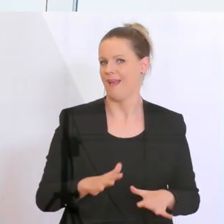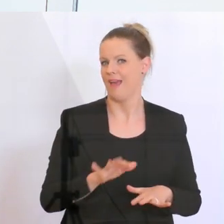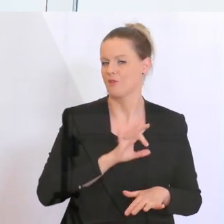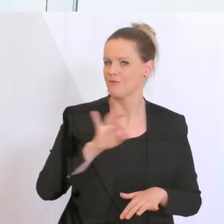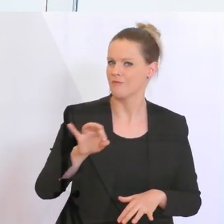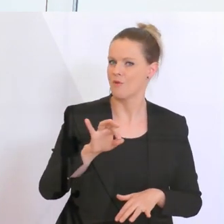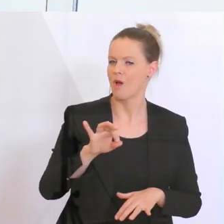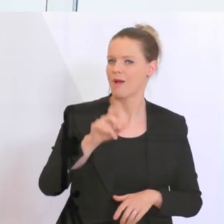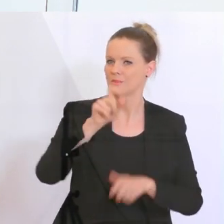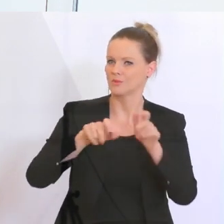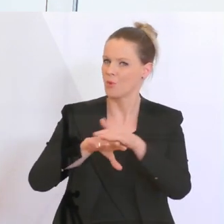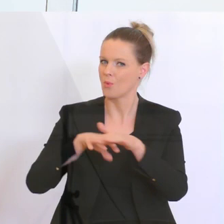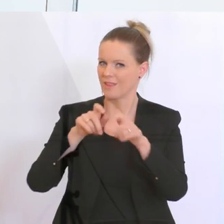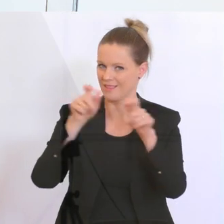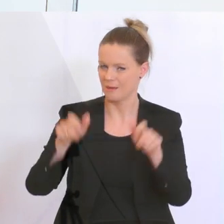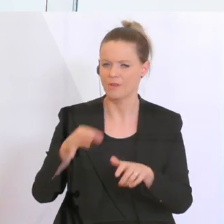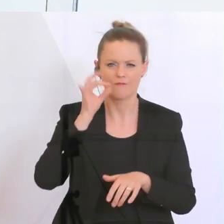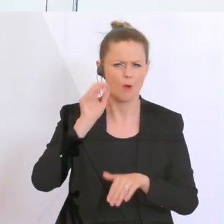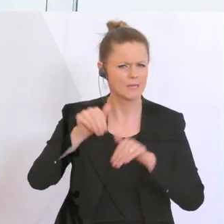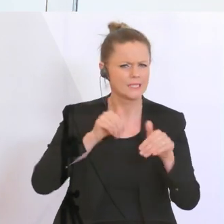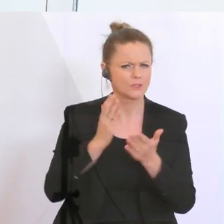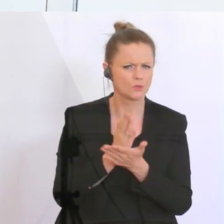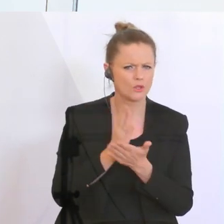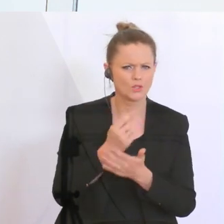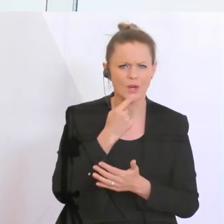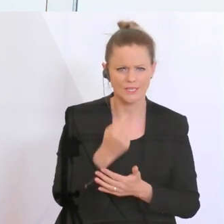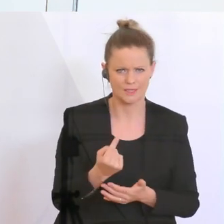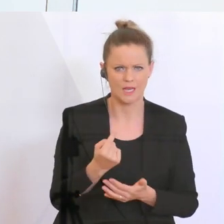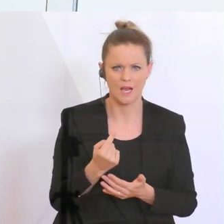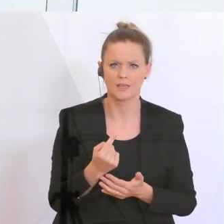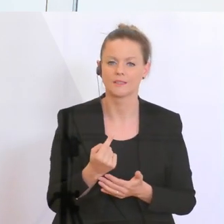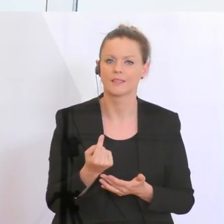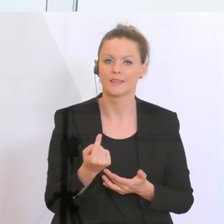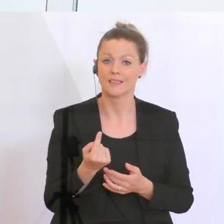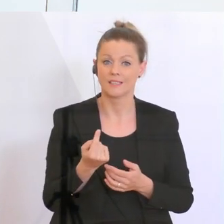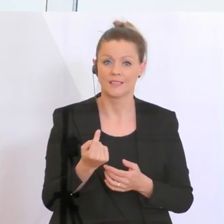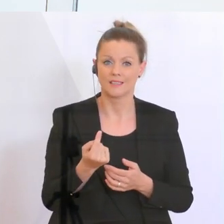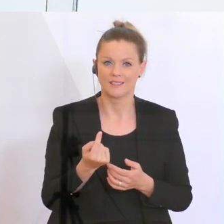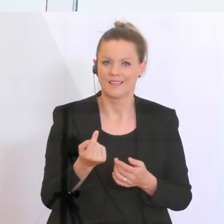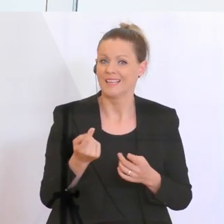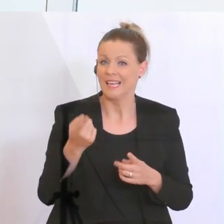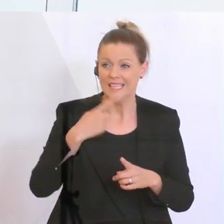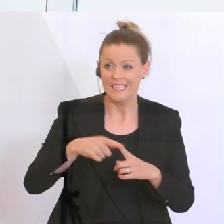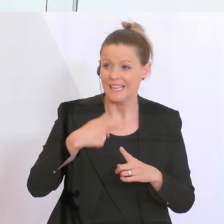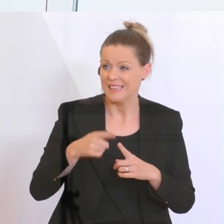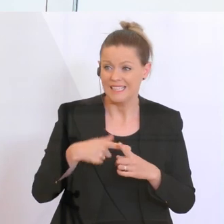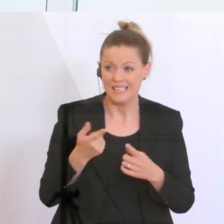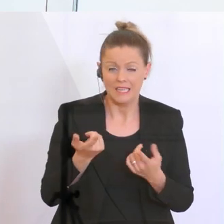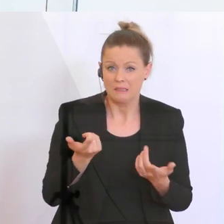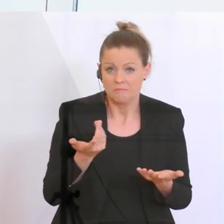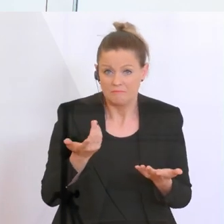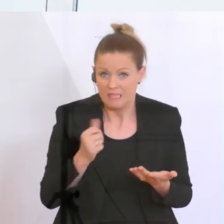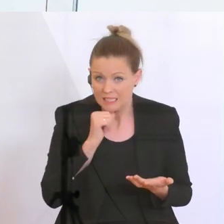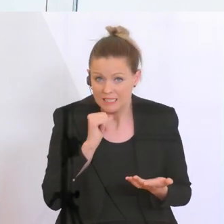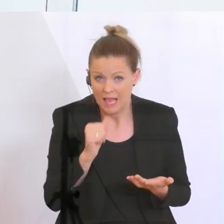diejenigen Unternehmer, die Frau Ministerin hat darauf hingewiesen, die eben nicht einmal Kreditfazilitäten haben und nie gewohnt